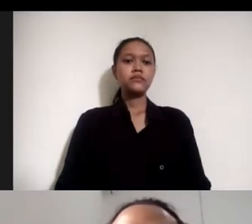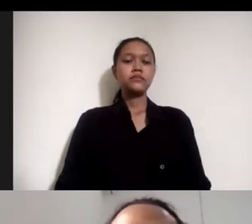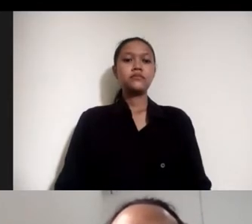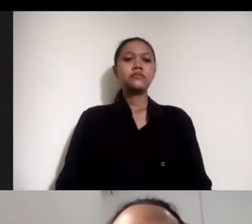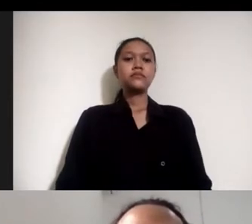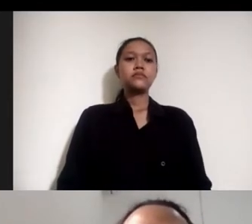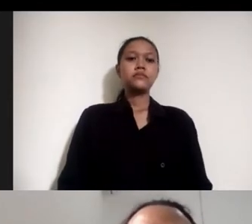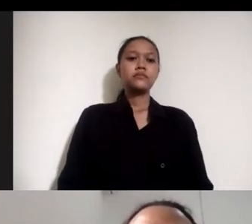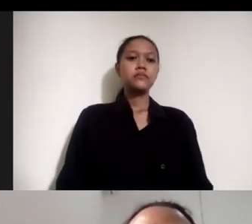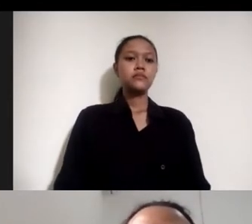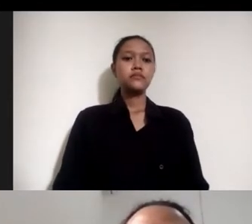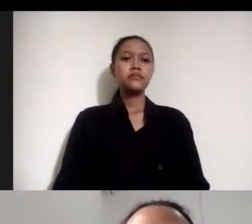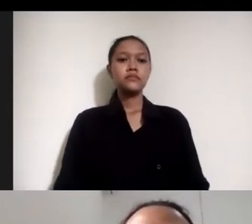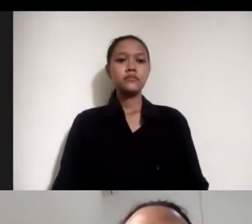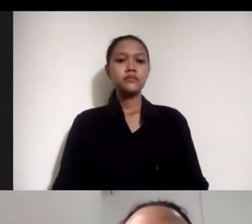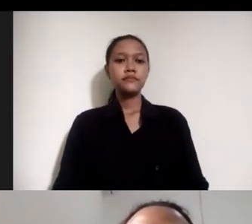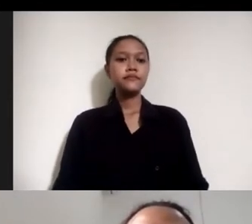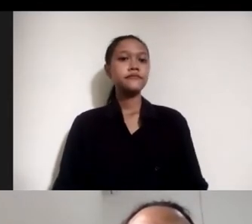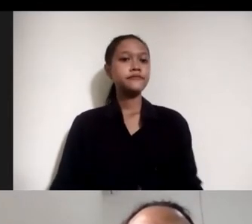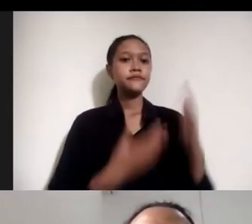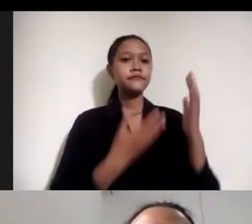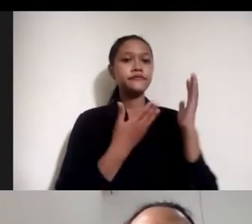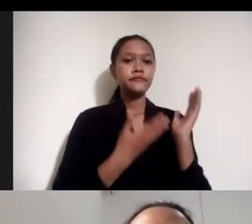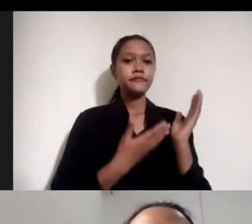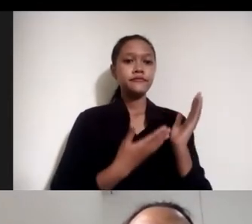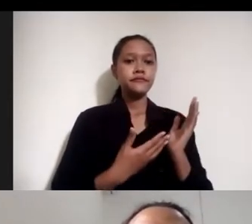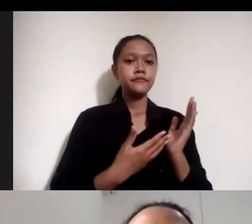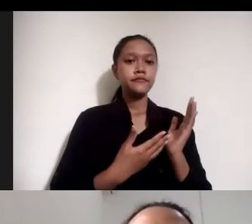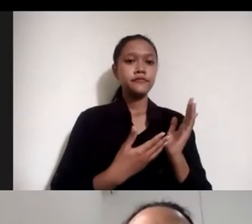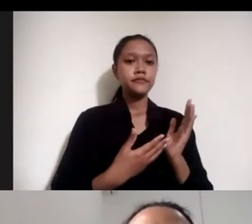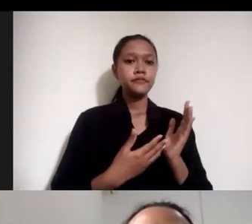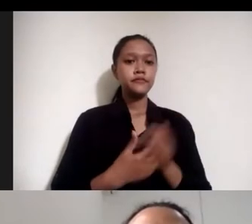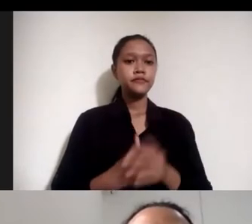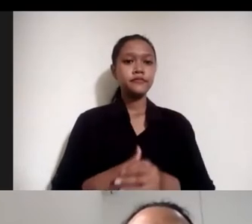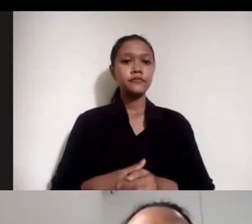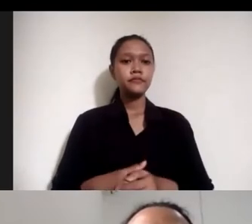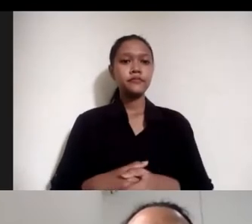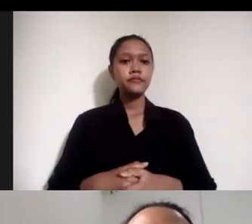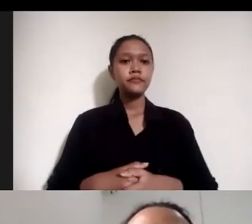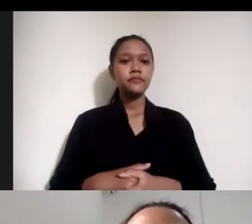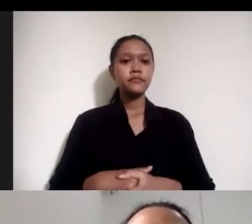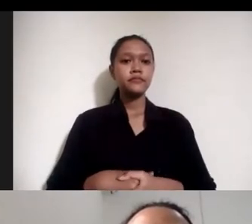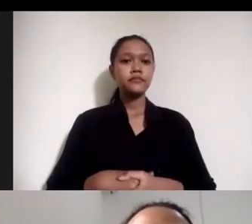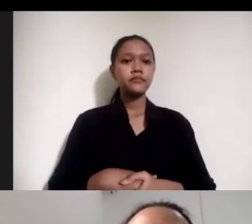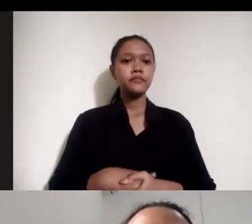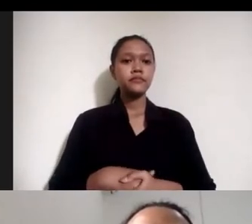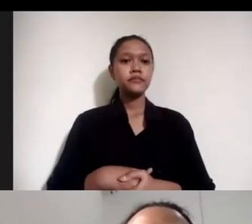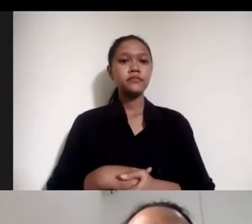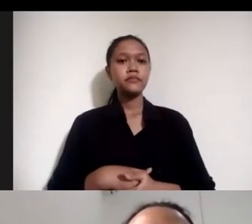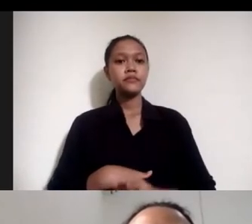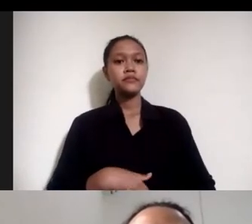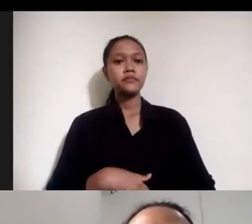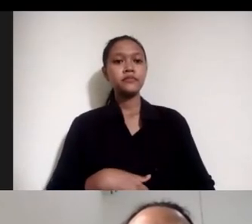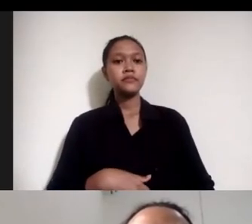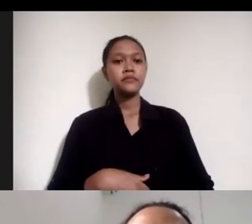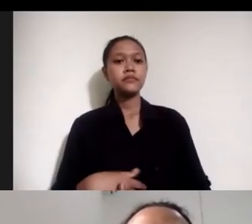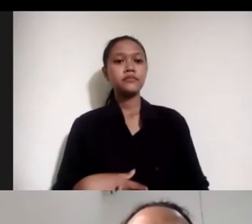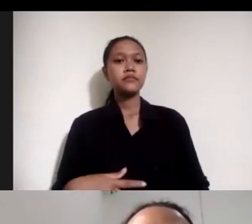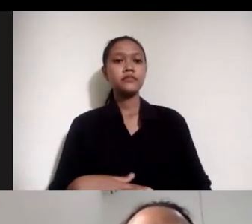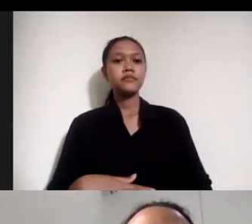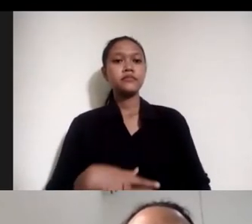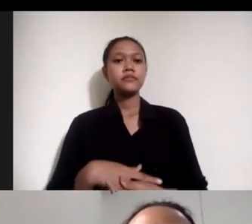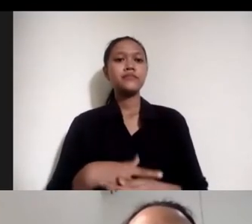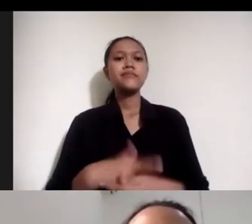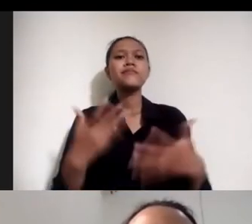Nah bagaimana proses melakukan survei sampai kemudian